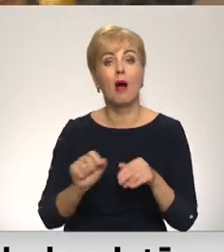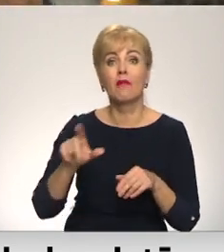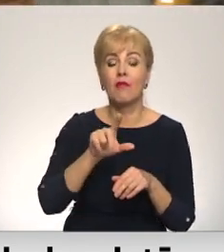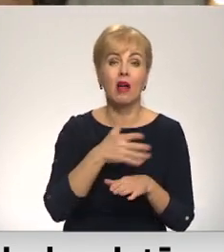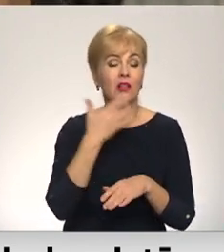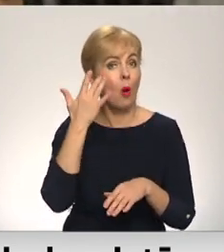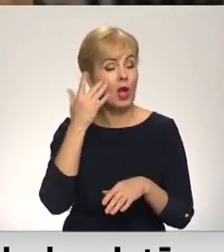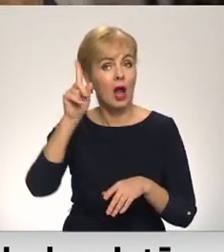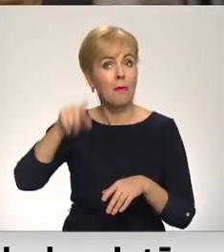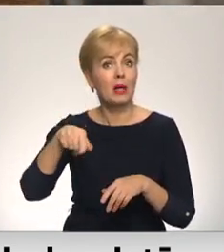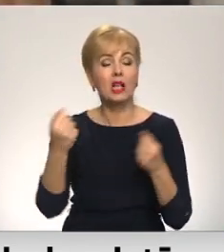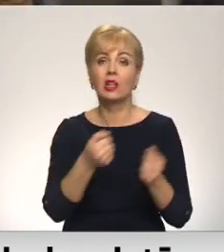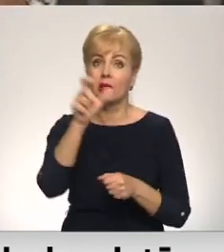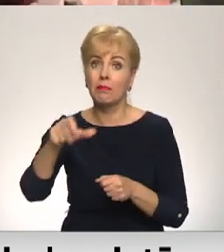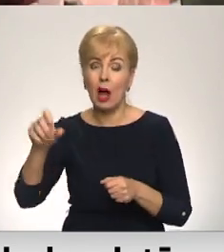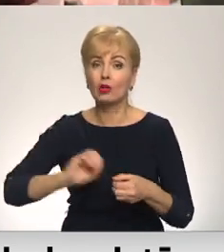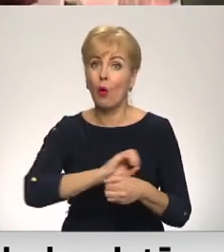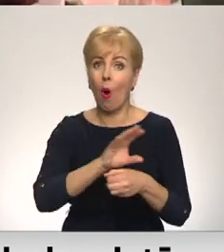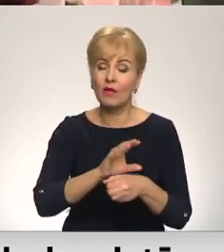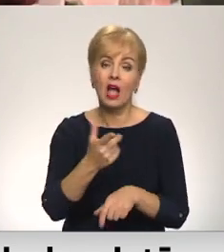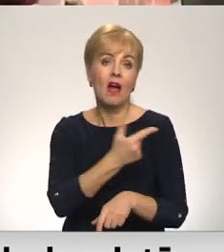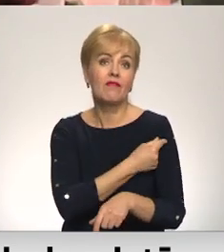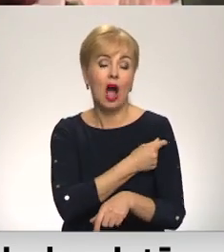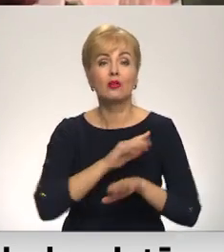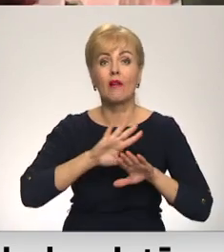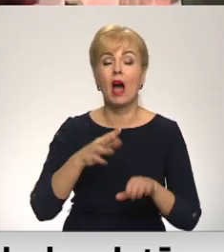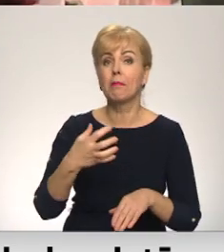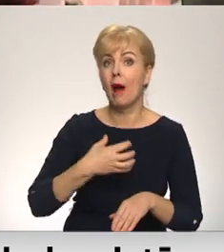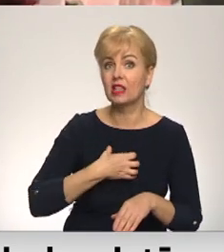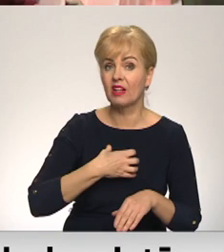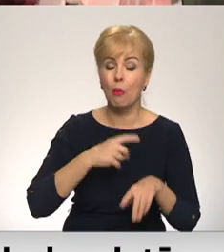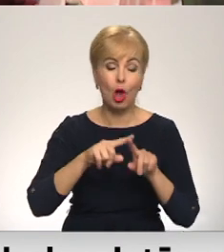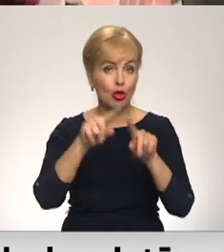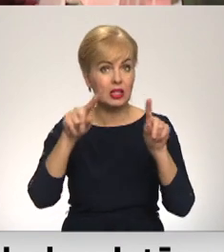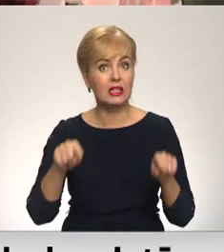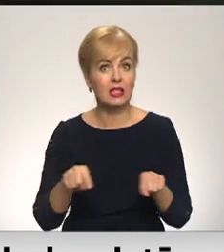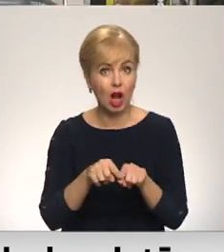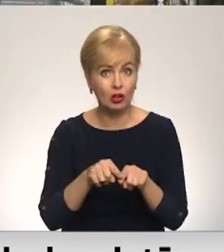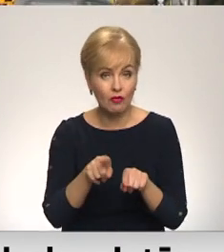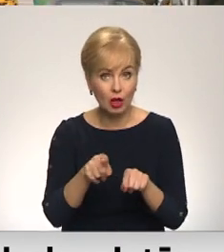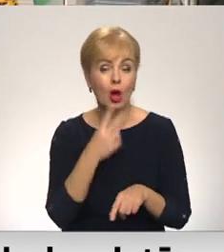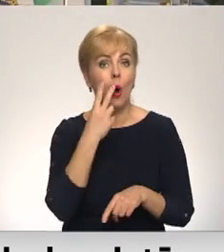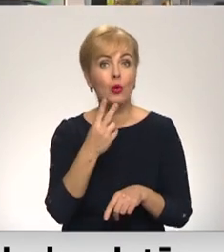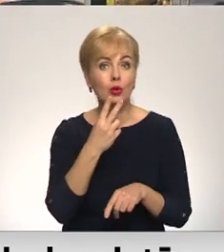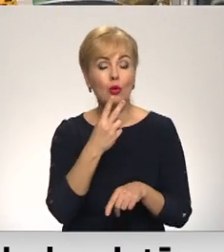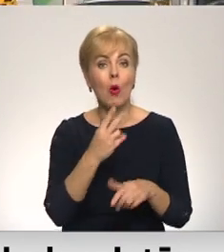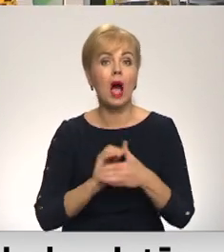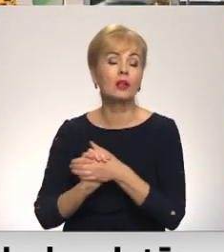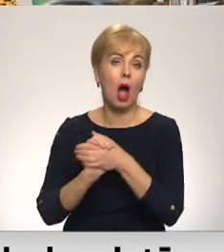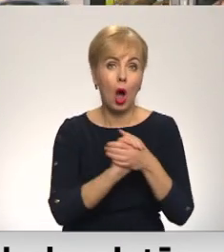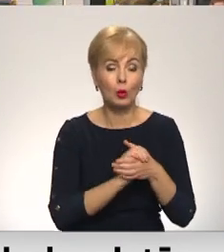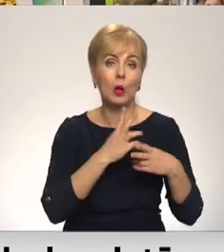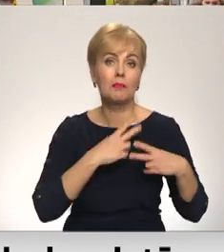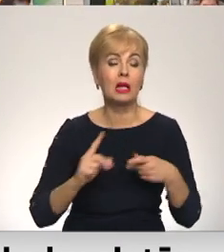jēgas prasīt nodarbinātajiem COVID-19 vakcinācijas vai pārslimošanas certifikātus. Uzskata Latvijas brīvo ārotbiedrību